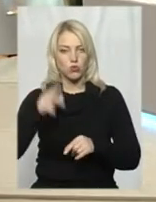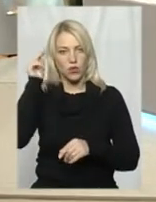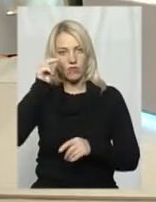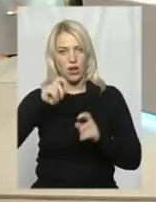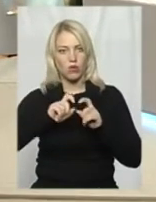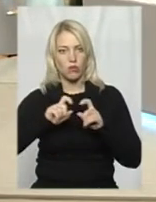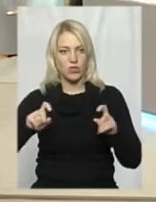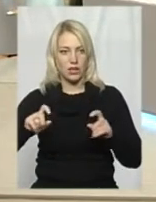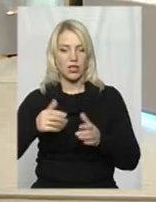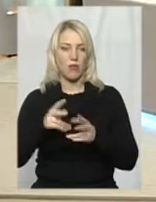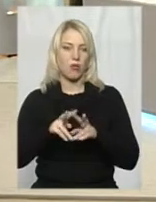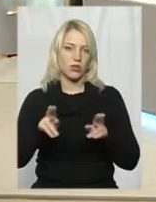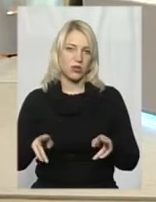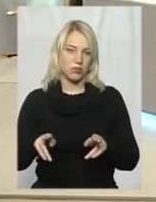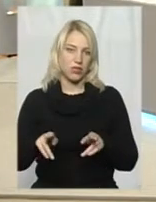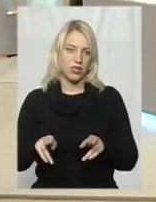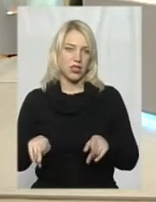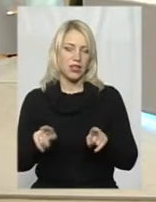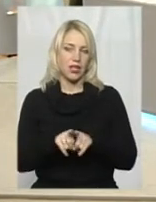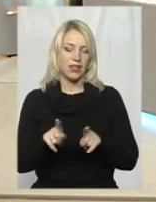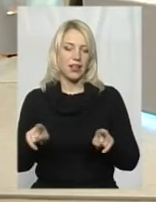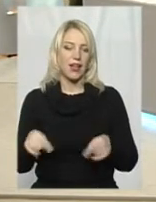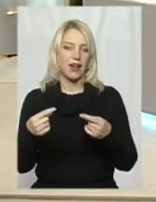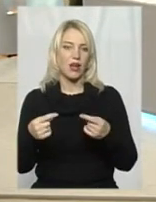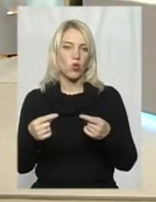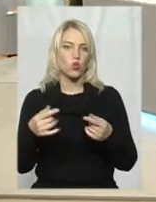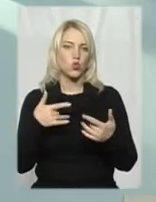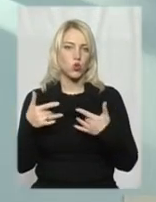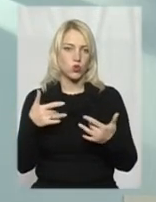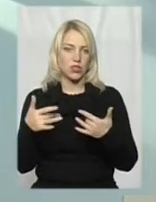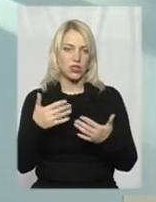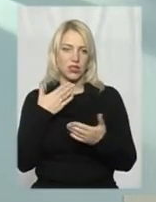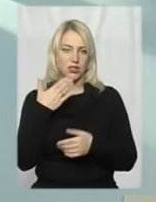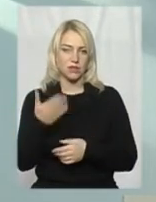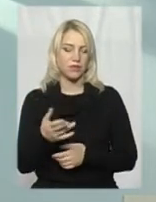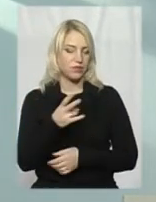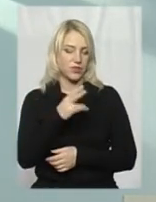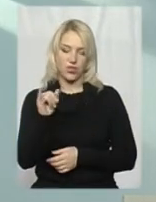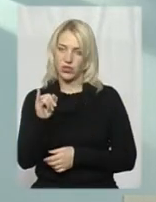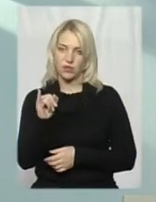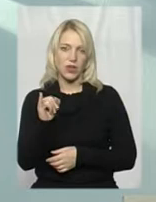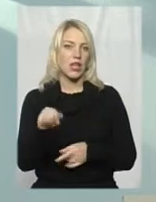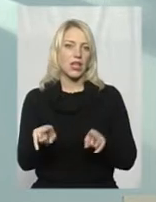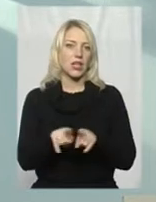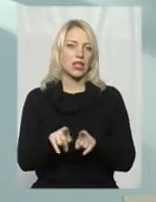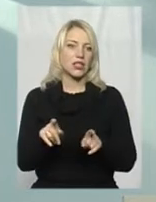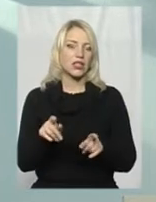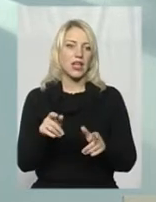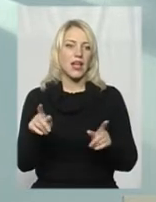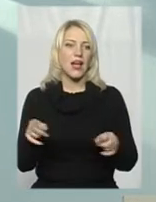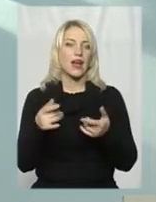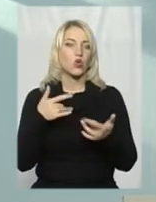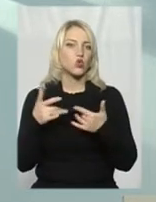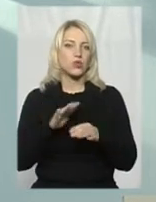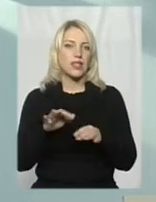подібні ось такі реконструкції? Ні, такі реконструкції не проводяться,